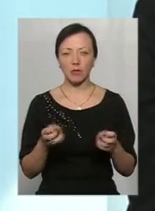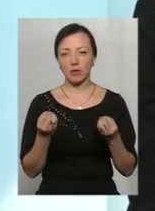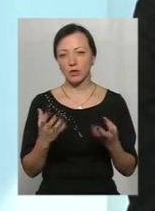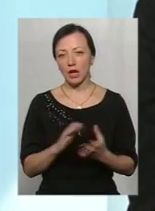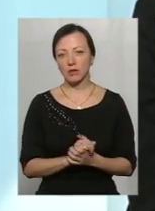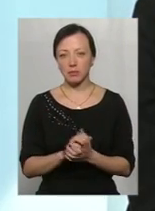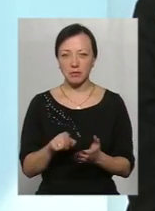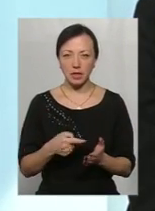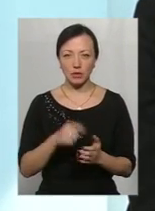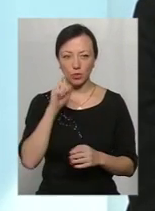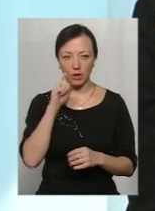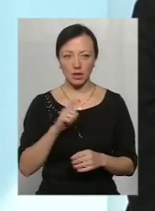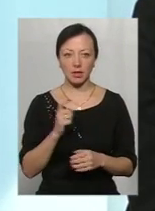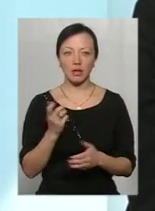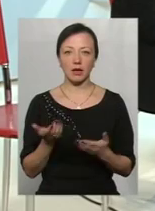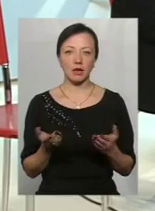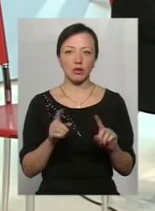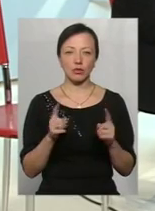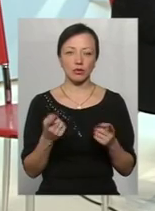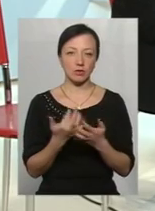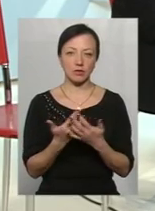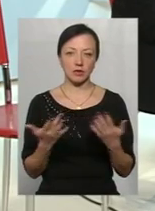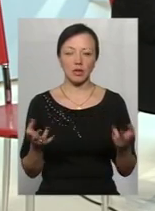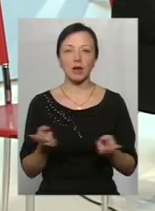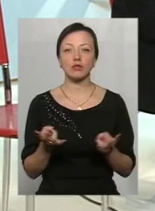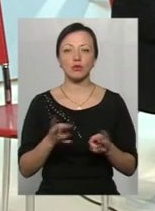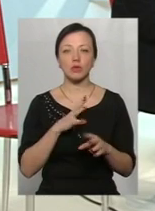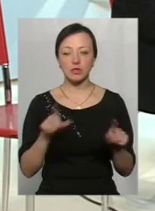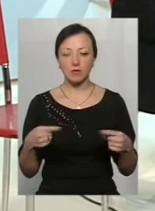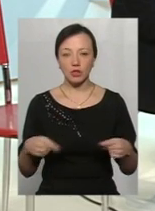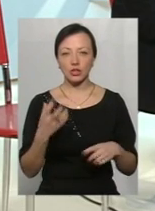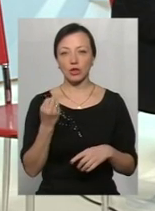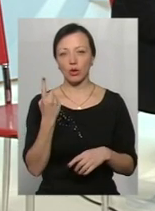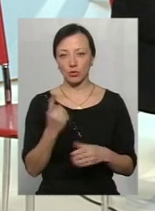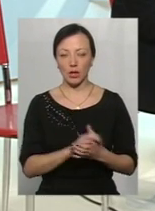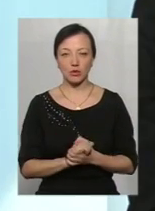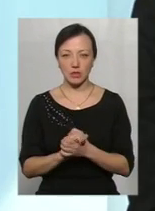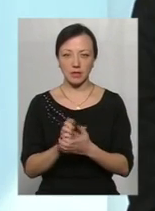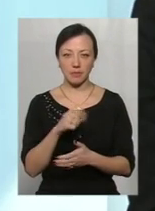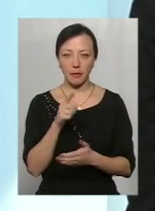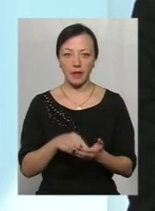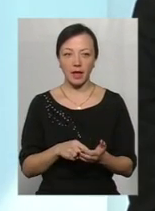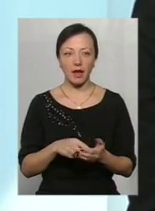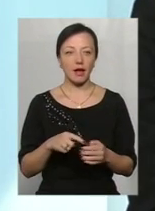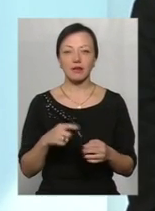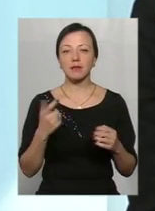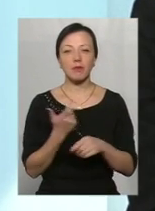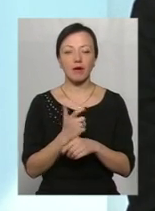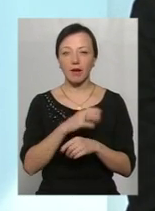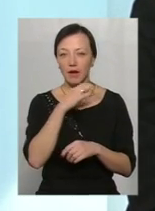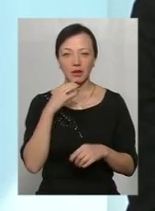асоціація міст України. Тобто дуже великі. Для чого було створювати ще одну асоціацію? Асоціацій забагато не буває.